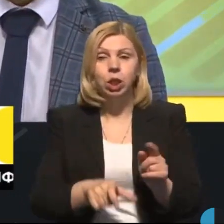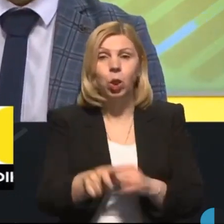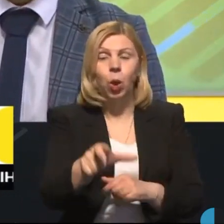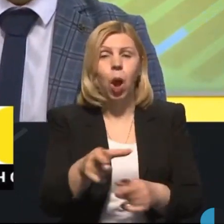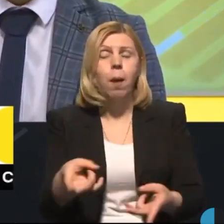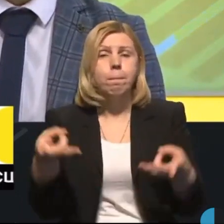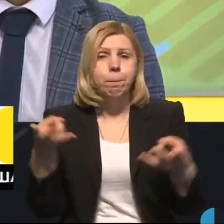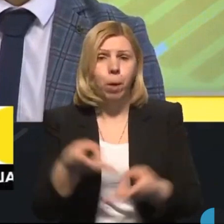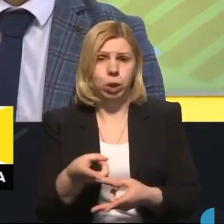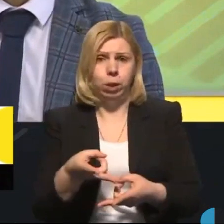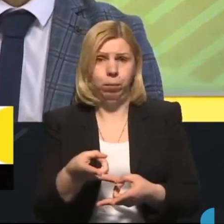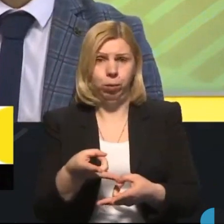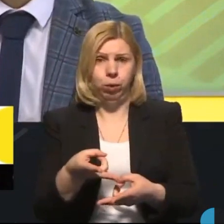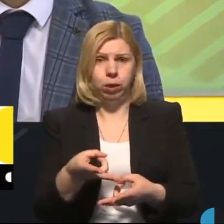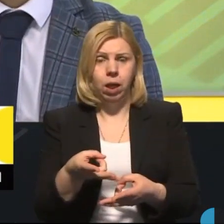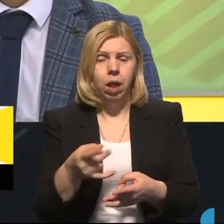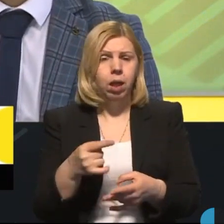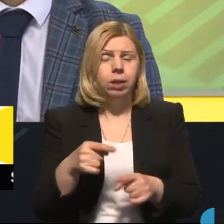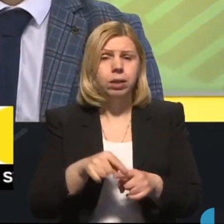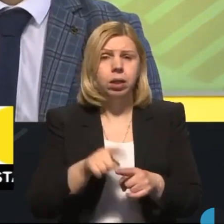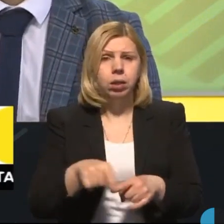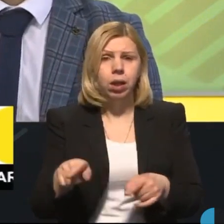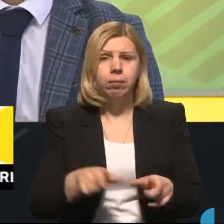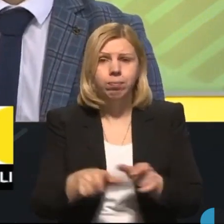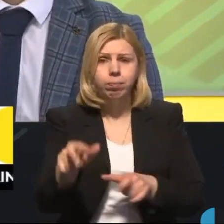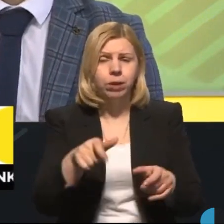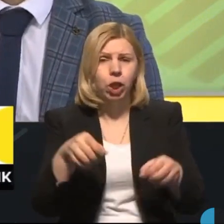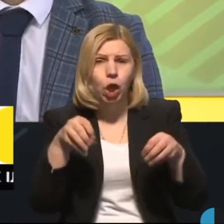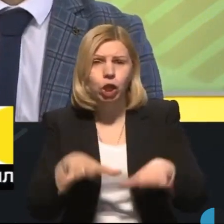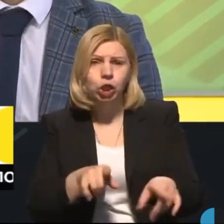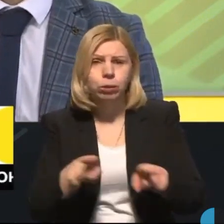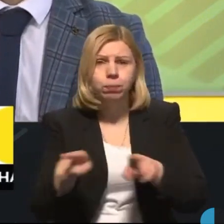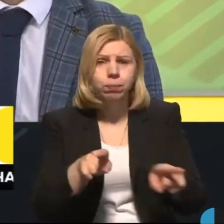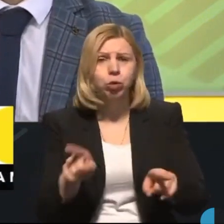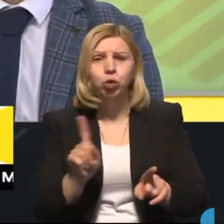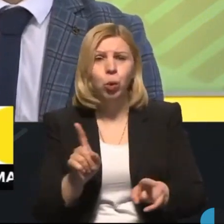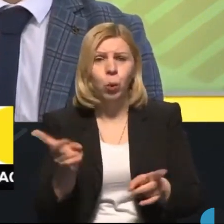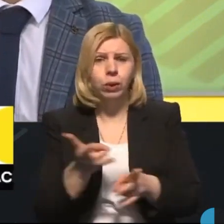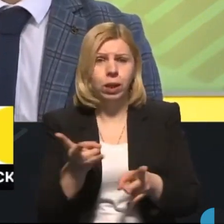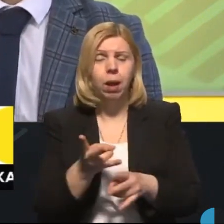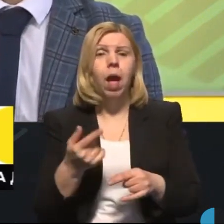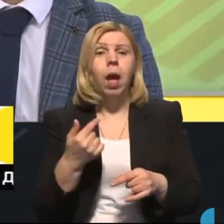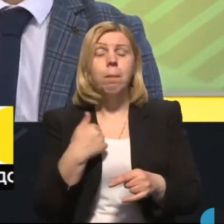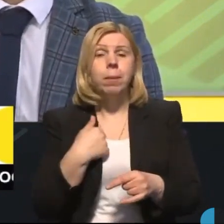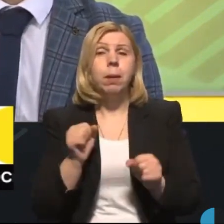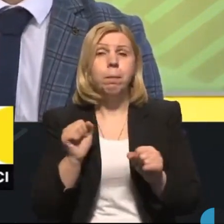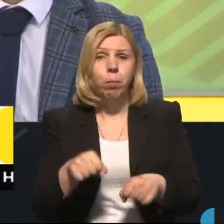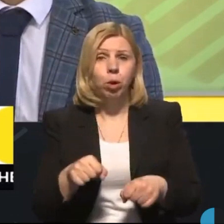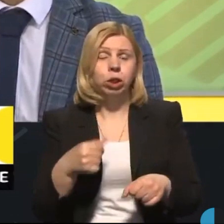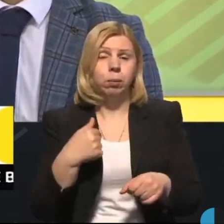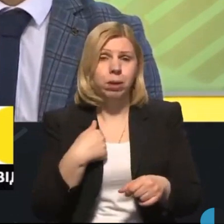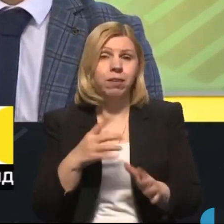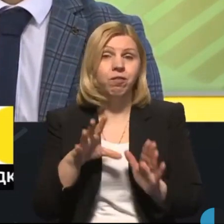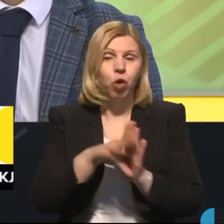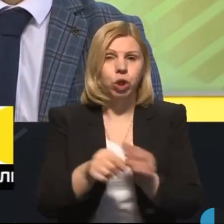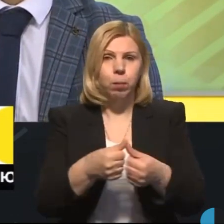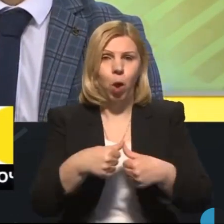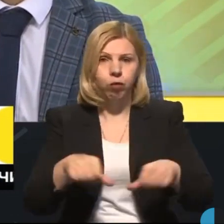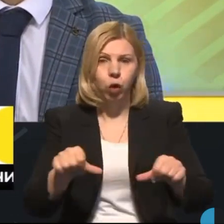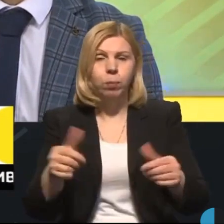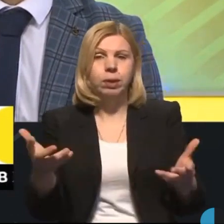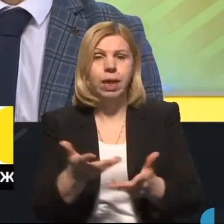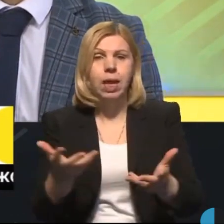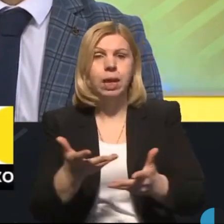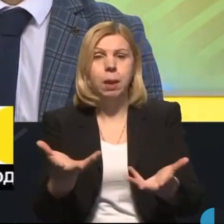які потребують певних інфраструктурних рішень. Ми також входимо в комісії, які